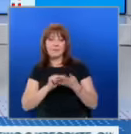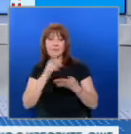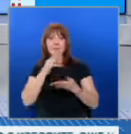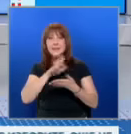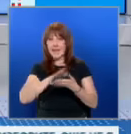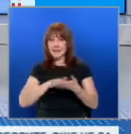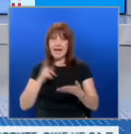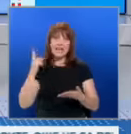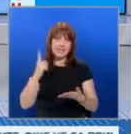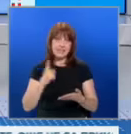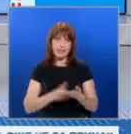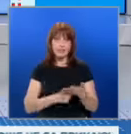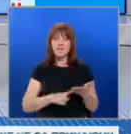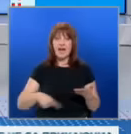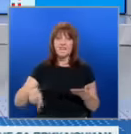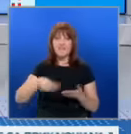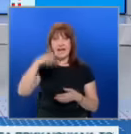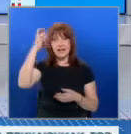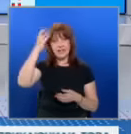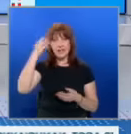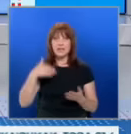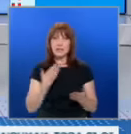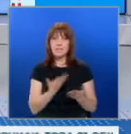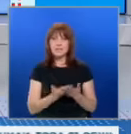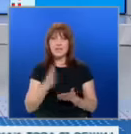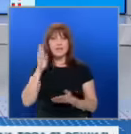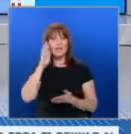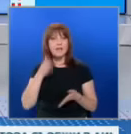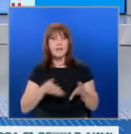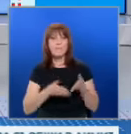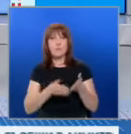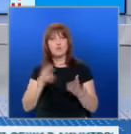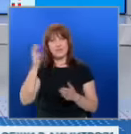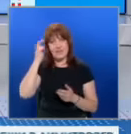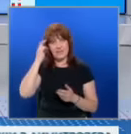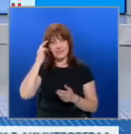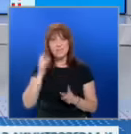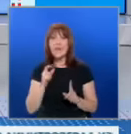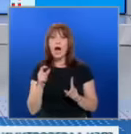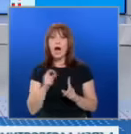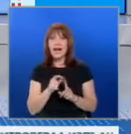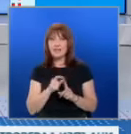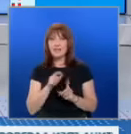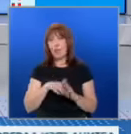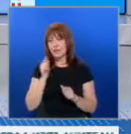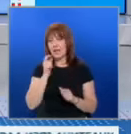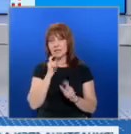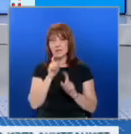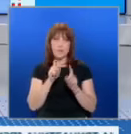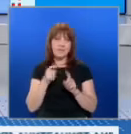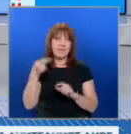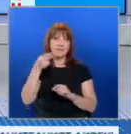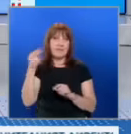който задължава всяка страна от Б-9 да предоставя военна помощ за Киев. Президентът Радев отказа да коментира теми,